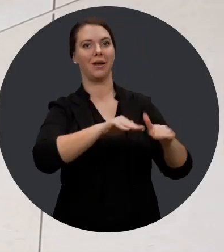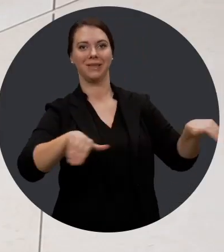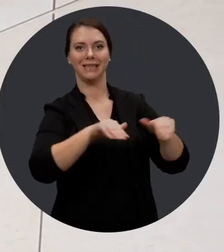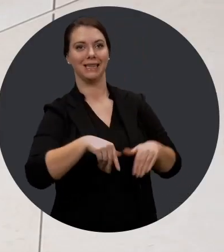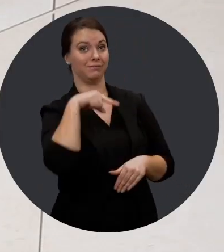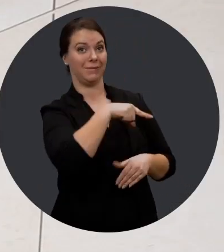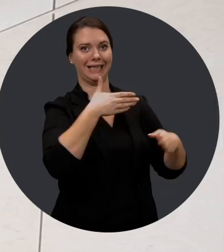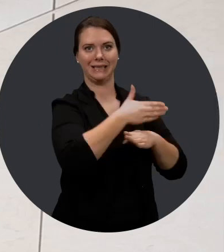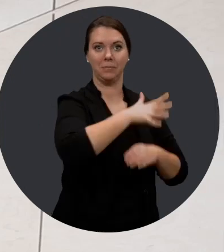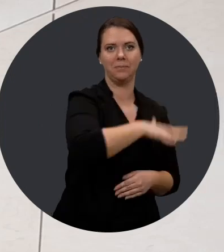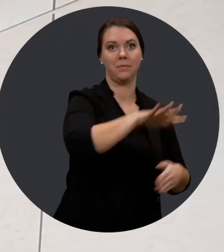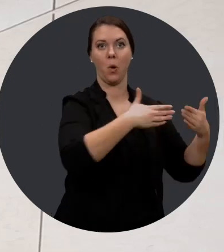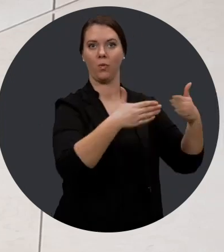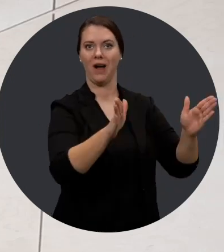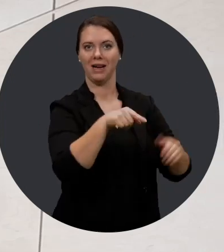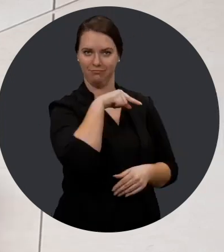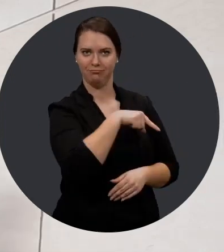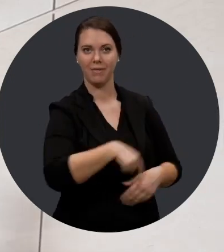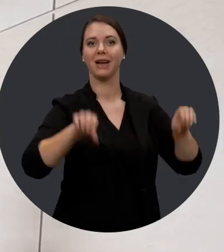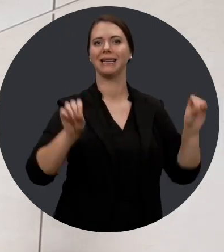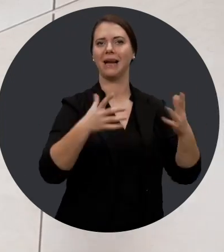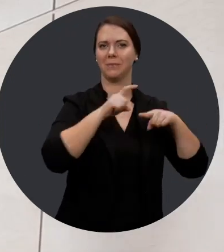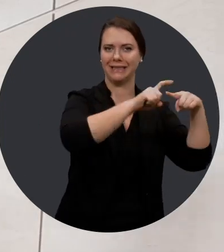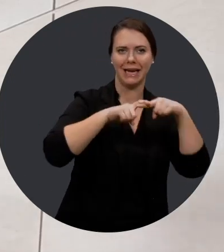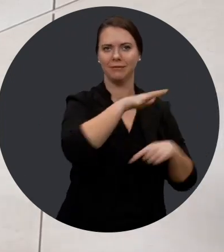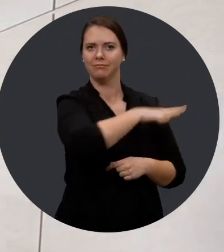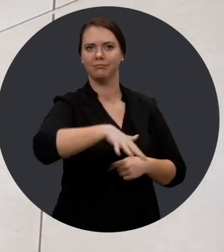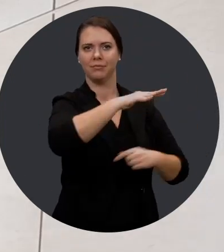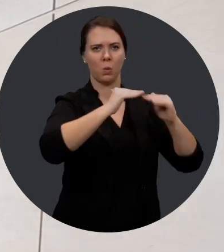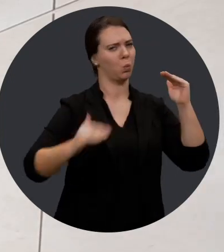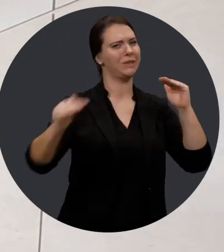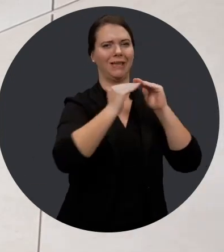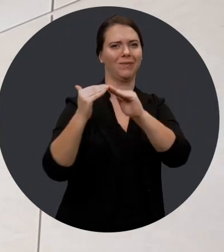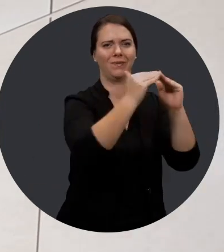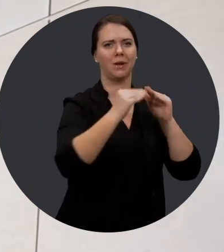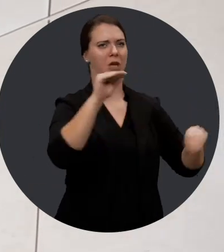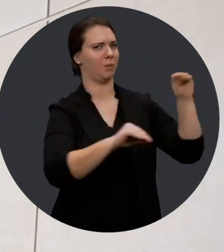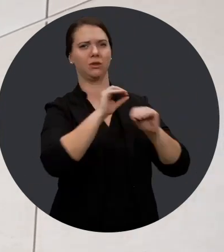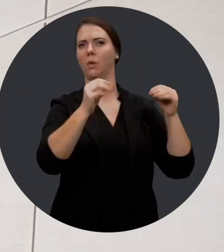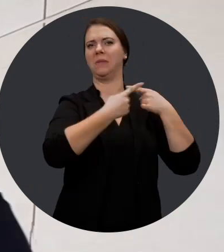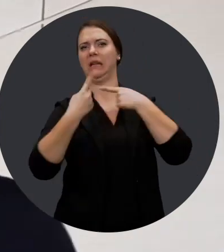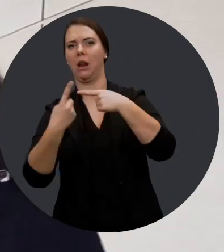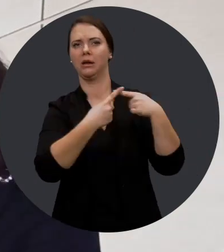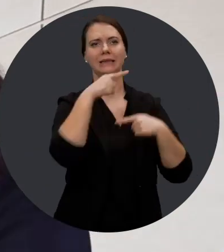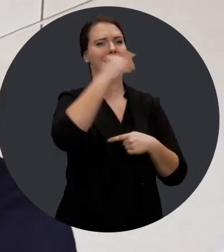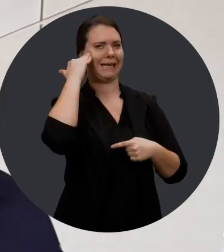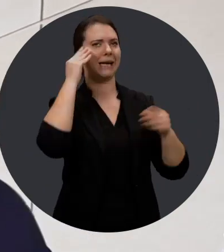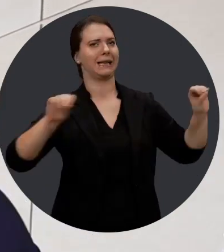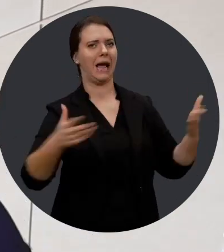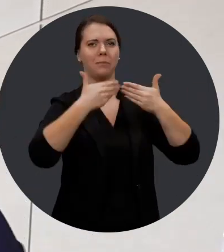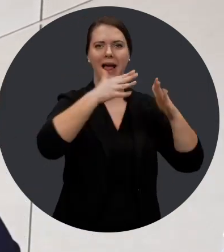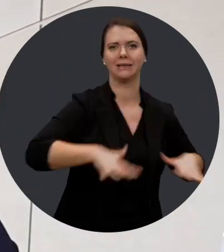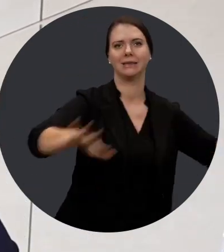inaugurait son premier centre aquatique accessible. Par la mise en place d'un vestiaire inclusif et d'aménagement sans obstacle, elle a su créer